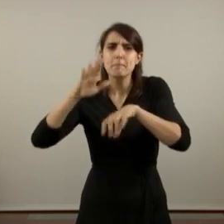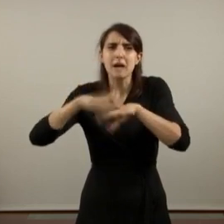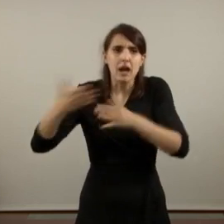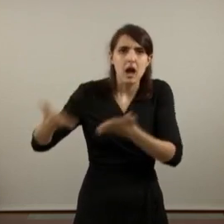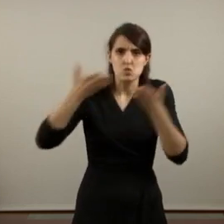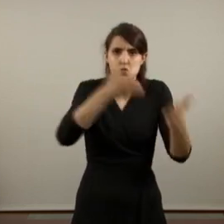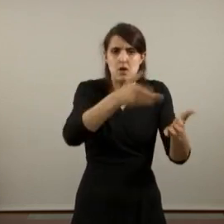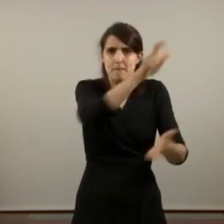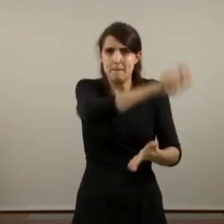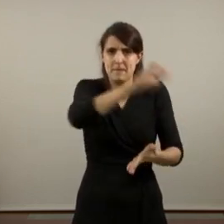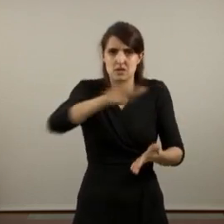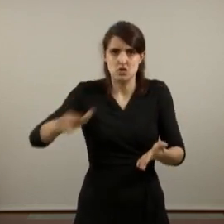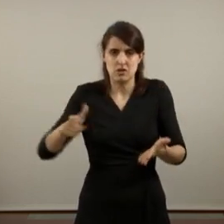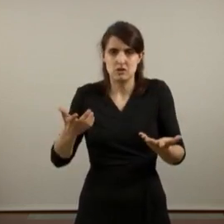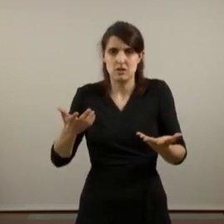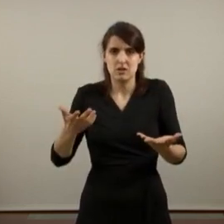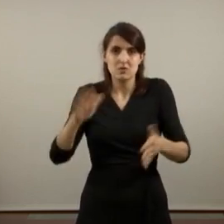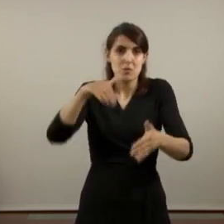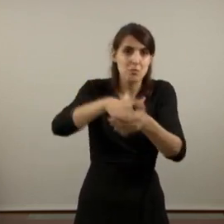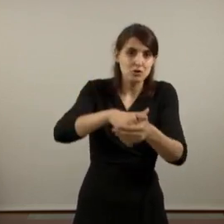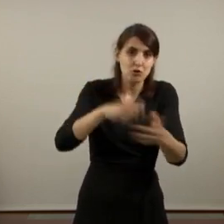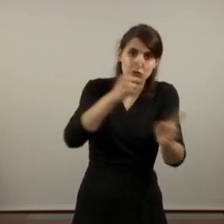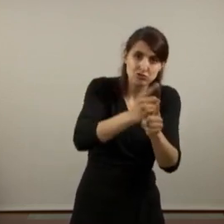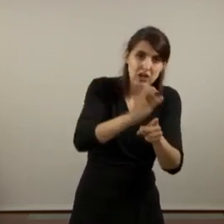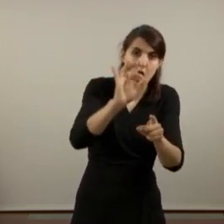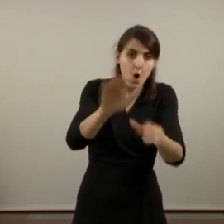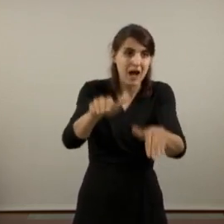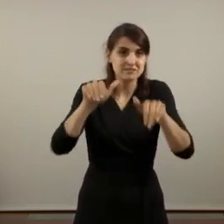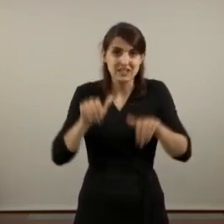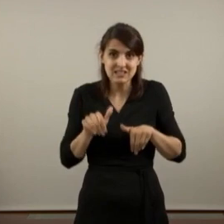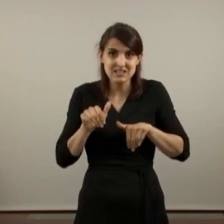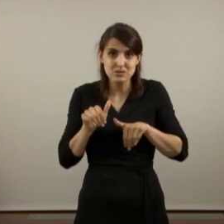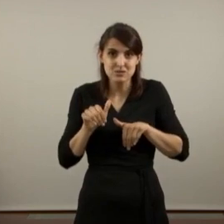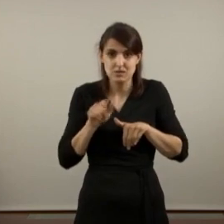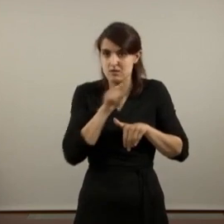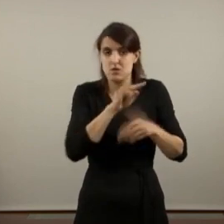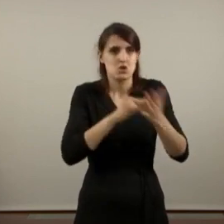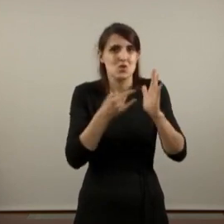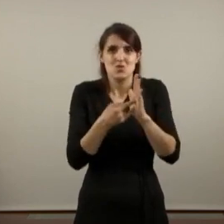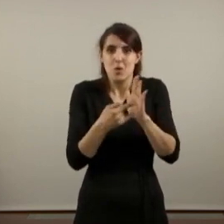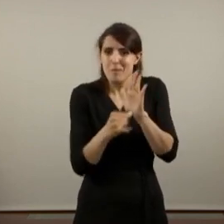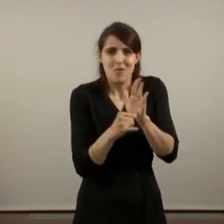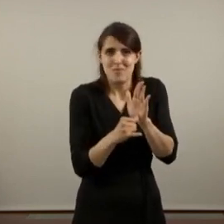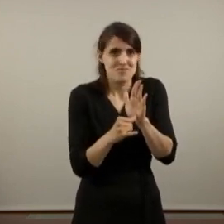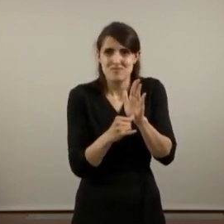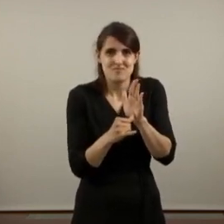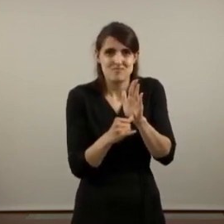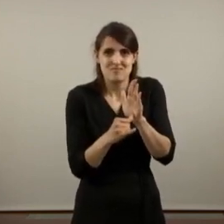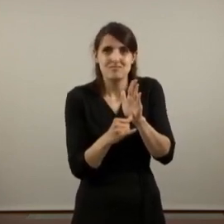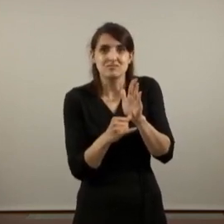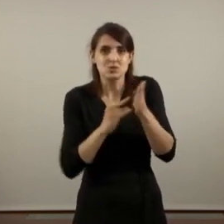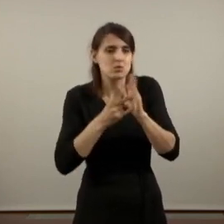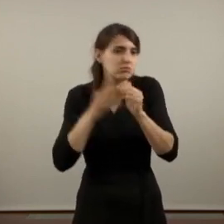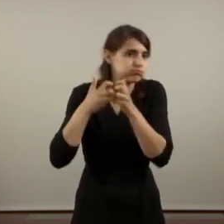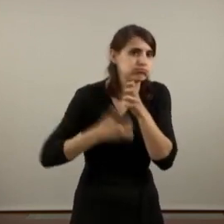i abstenir-se o votar en contra no treballa ni camina cap a aquestes solucions. Dilatar aquesta